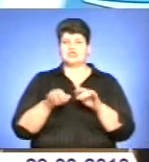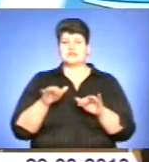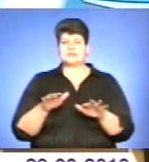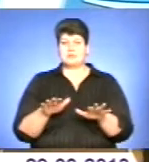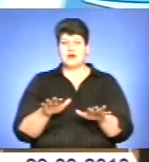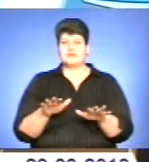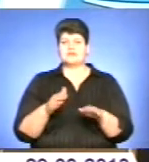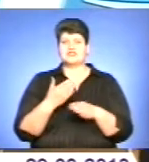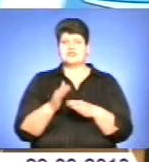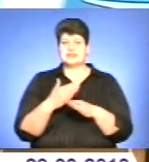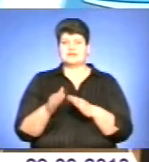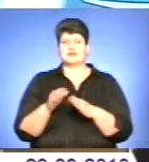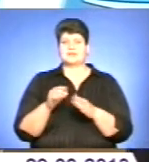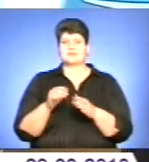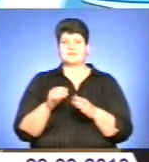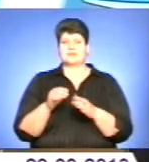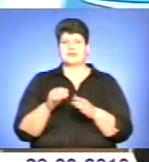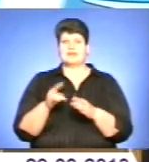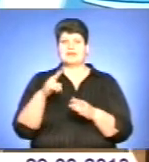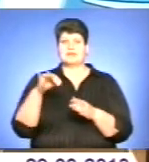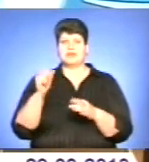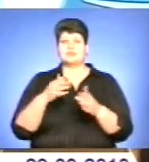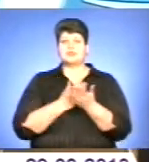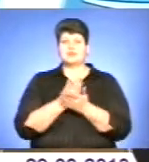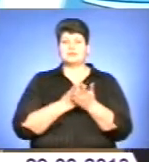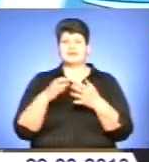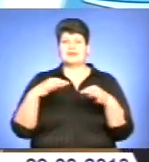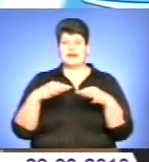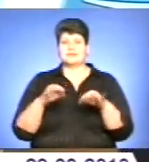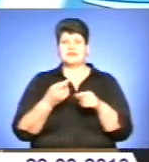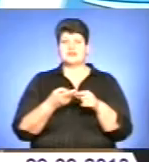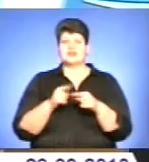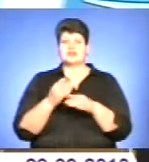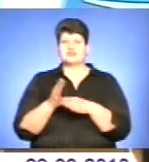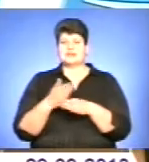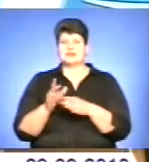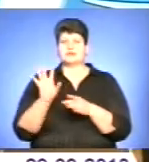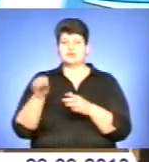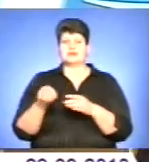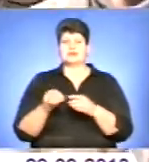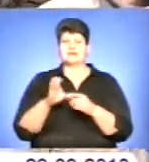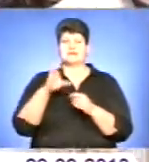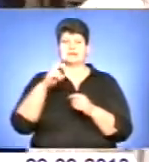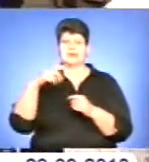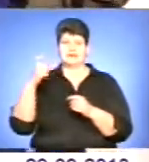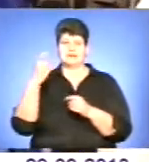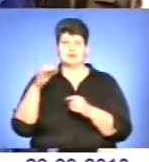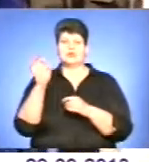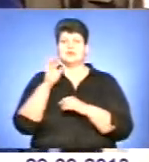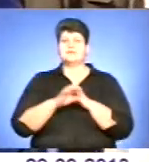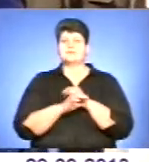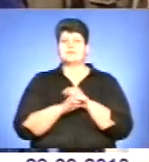частина Міністерства внутрішніх справ, Департамент служби транспорту. Ця частина піде людей служити на Східну Україну. У обласному